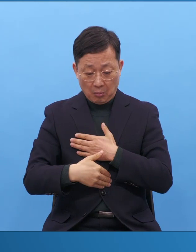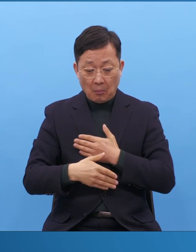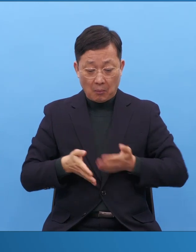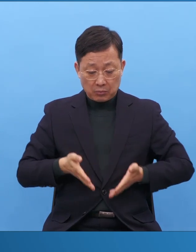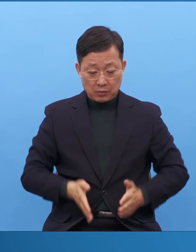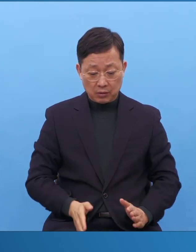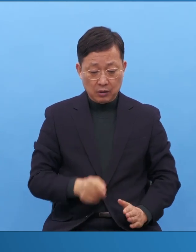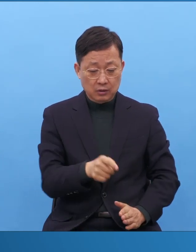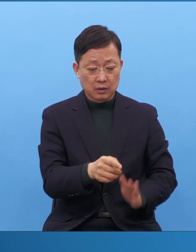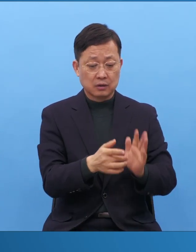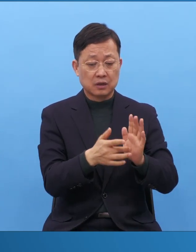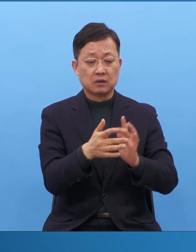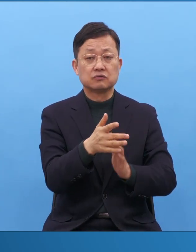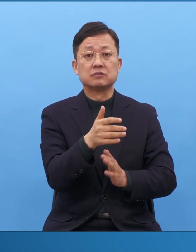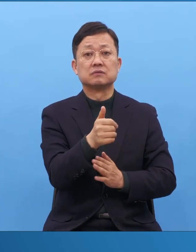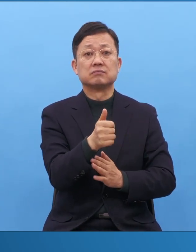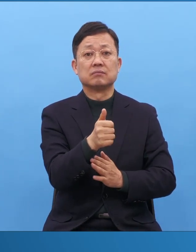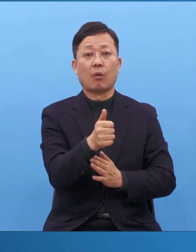굉장한 말씀이에요.